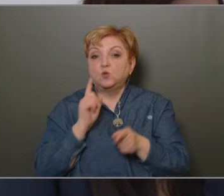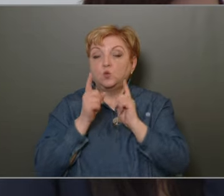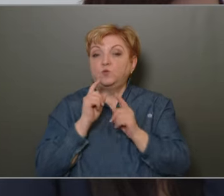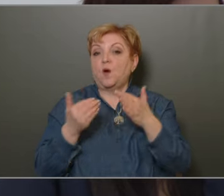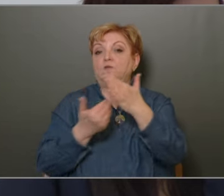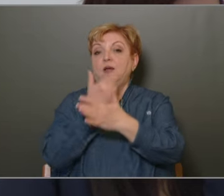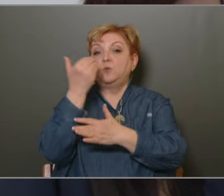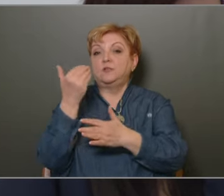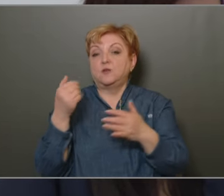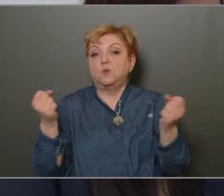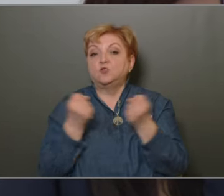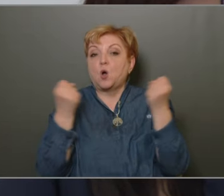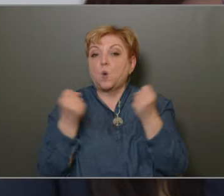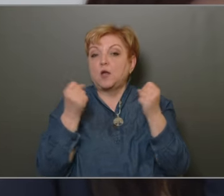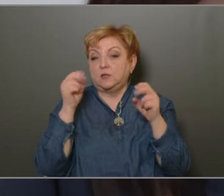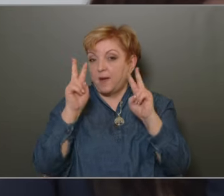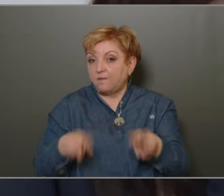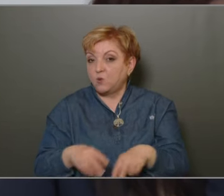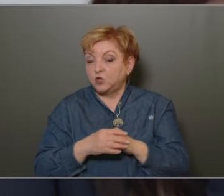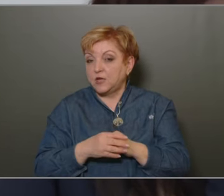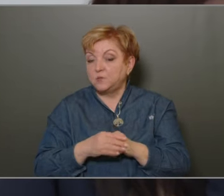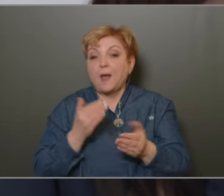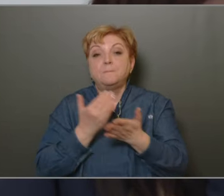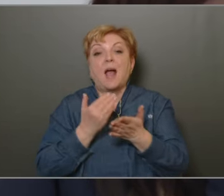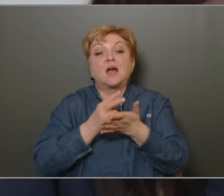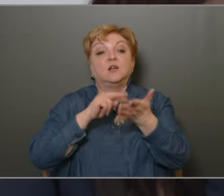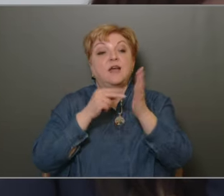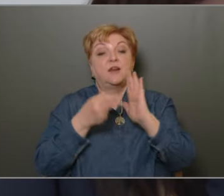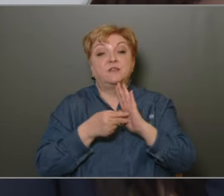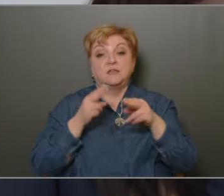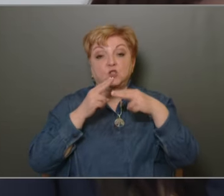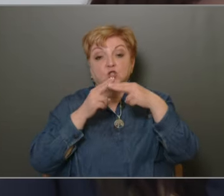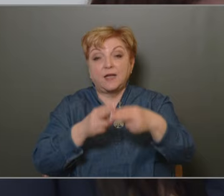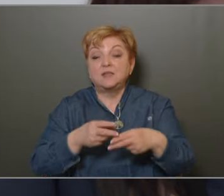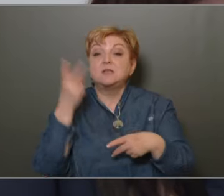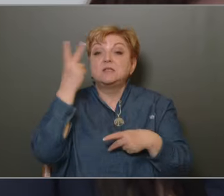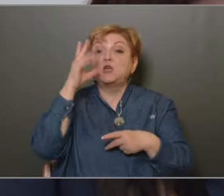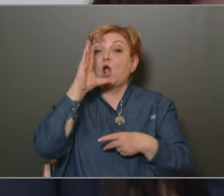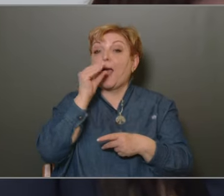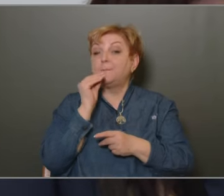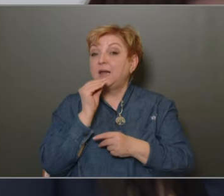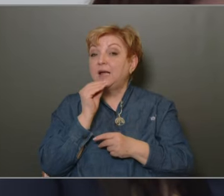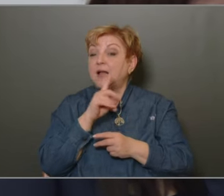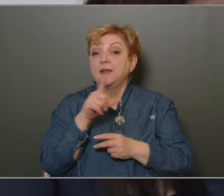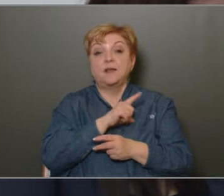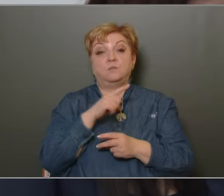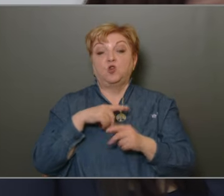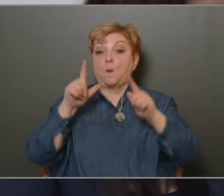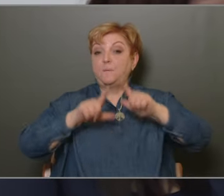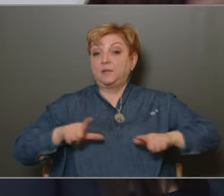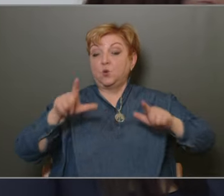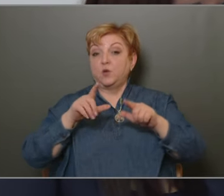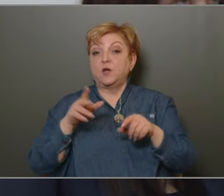elképzeléseiben és gyakorlati megvalósításában is. Már a tervezésnél segítettünk szakemberekkel, ezért nem csak a